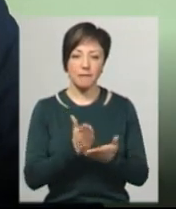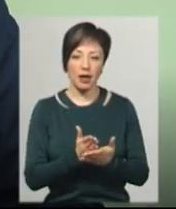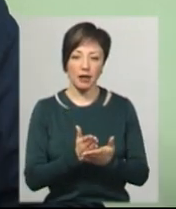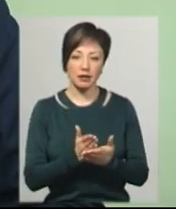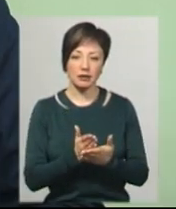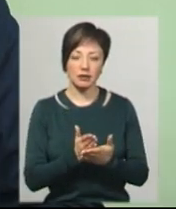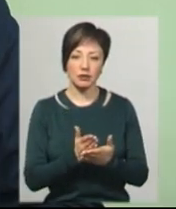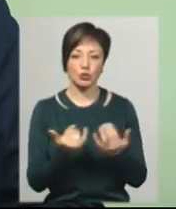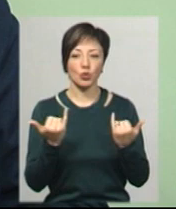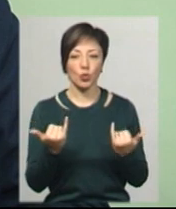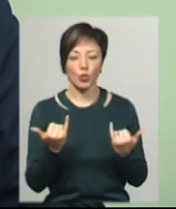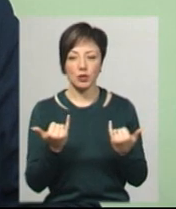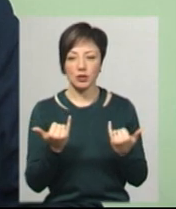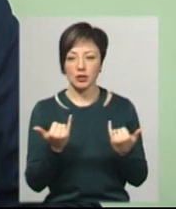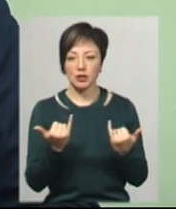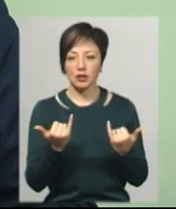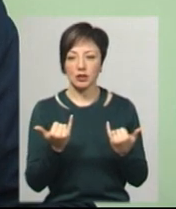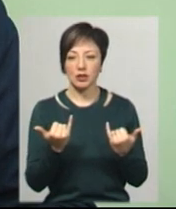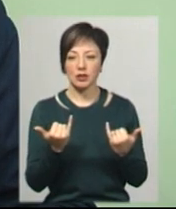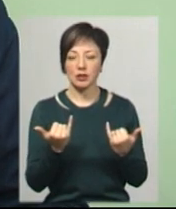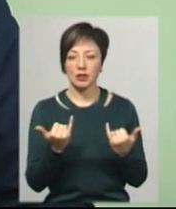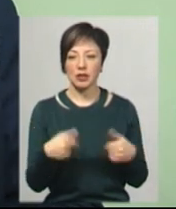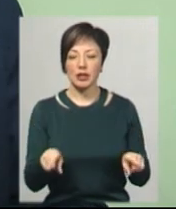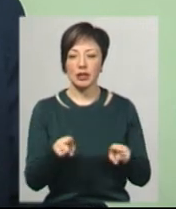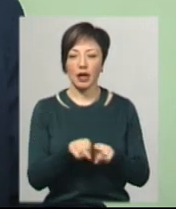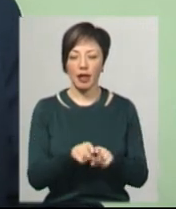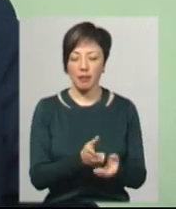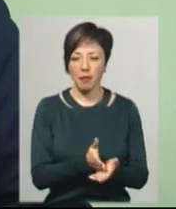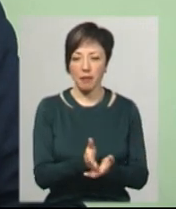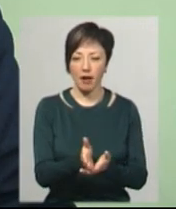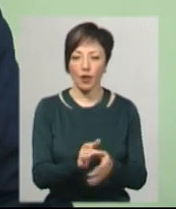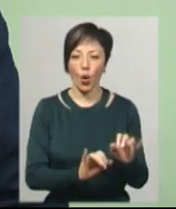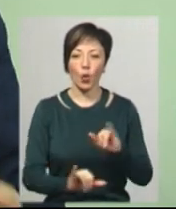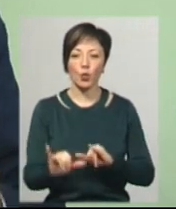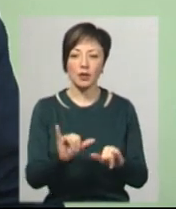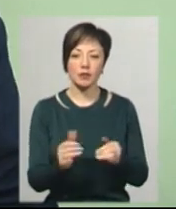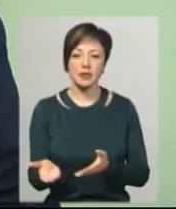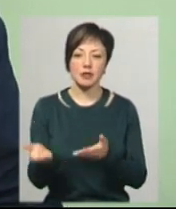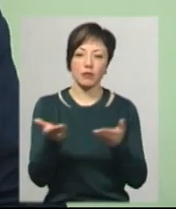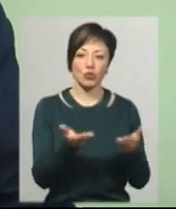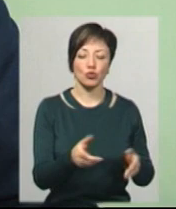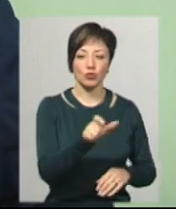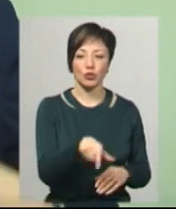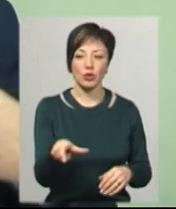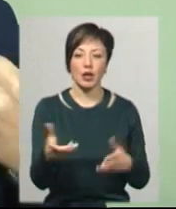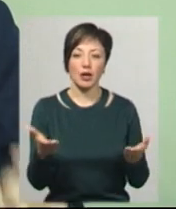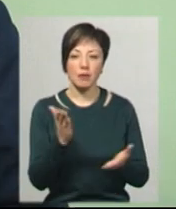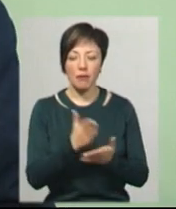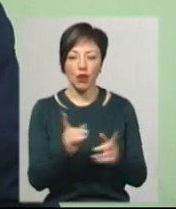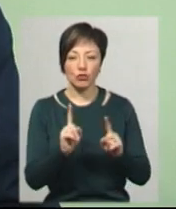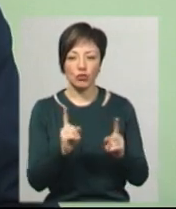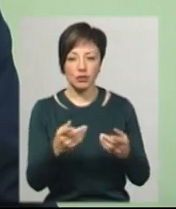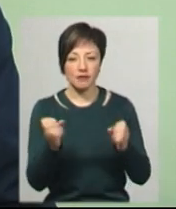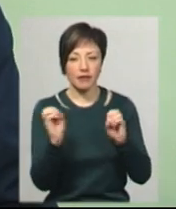сьогодні таке направлення, куди ми запрошуємо людей, які мають щось